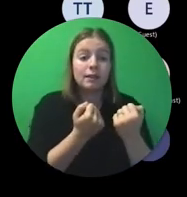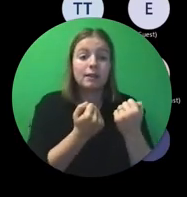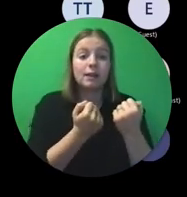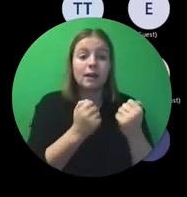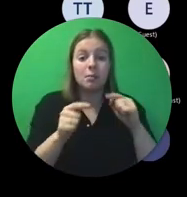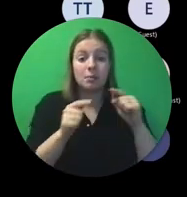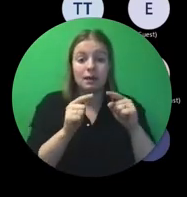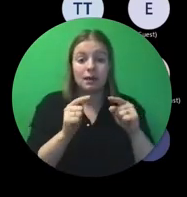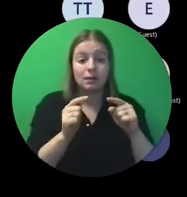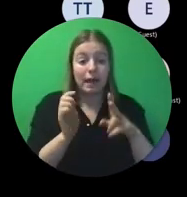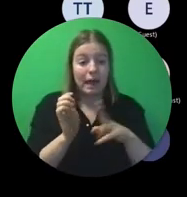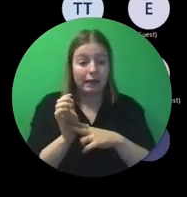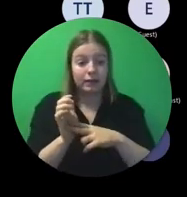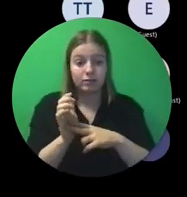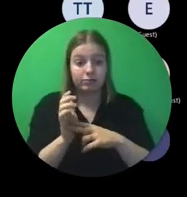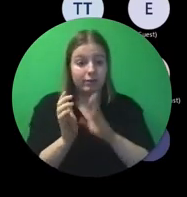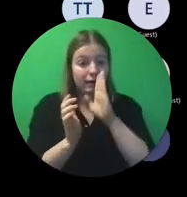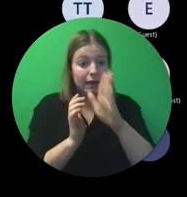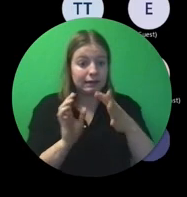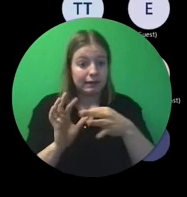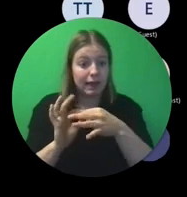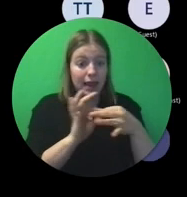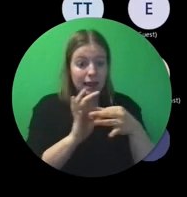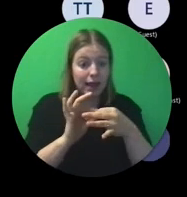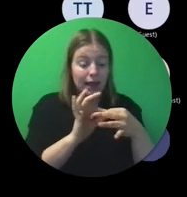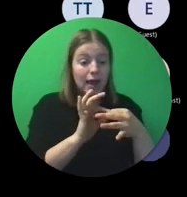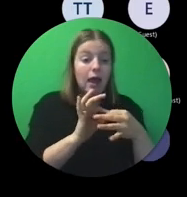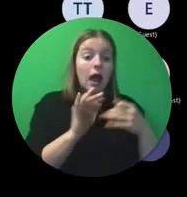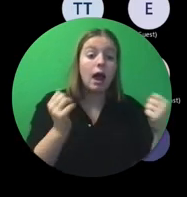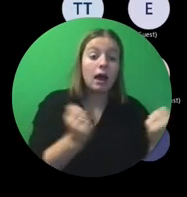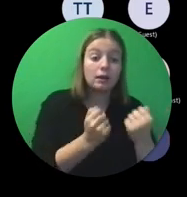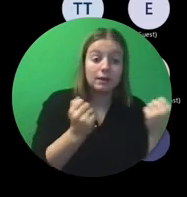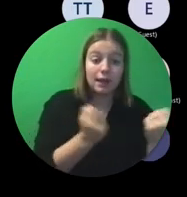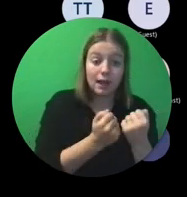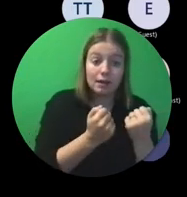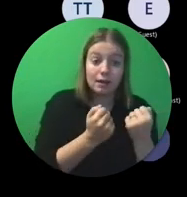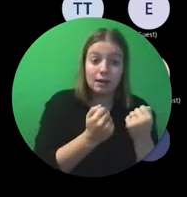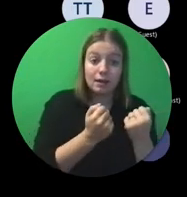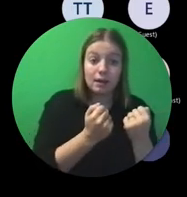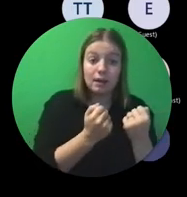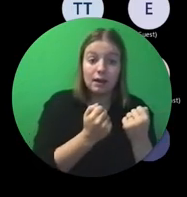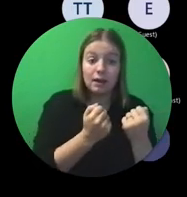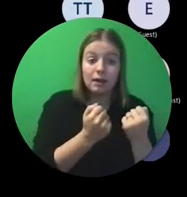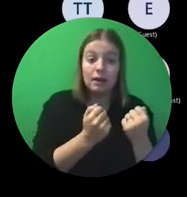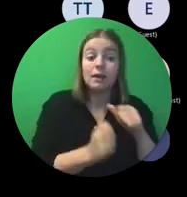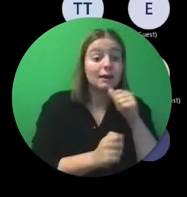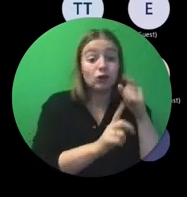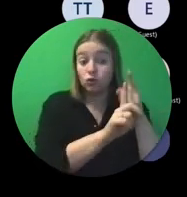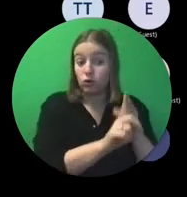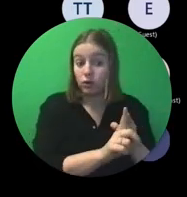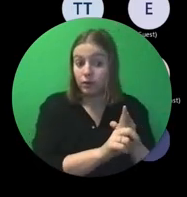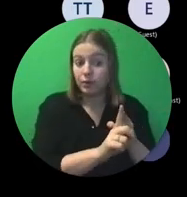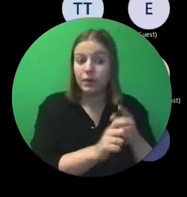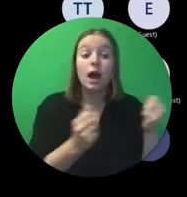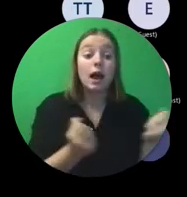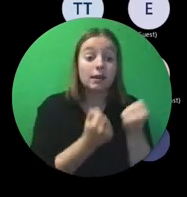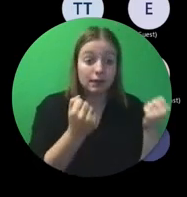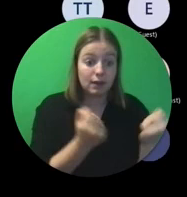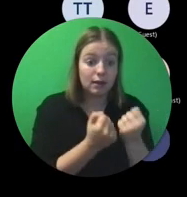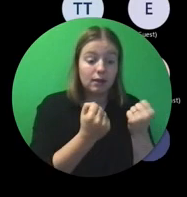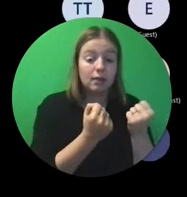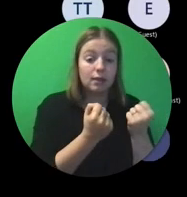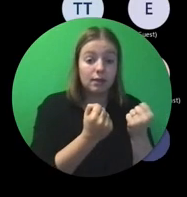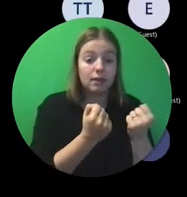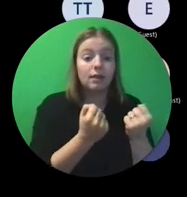dus een heel rechtstreekse link tussen de activiteiten, niet de doelstellingen, de activiteiten,